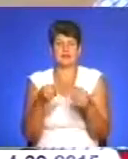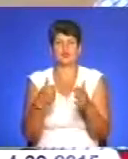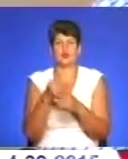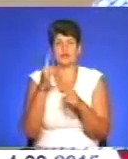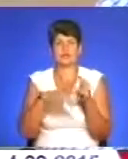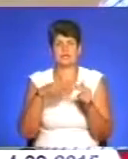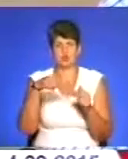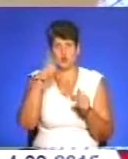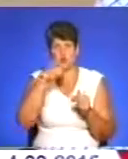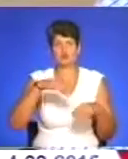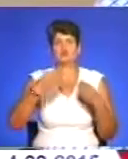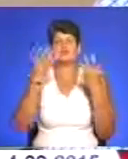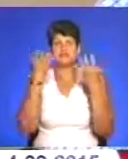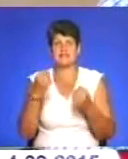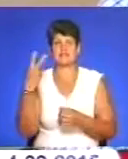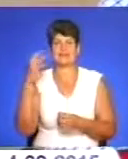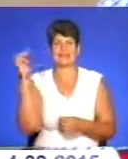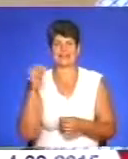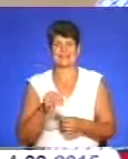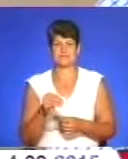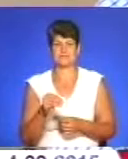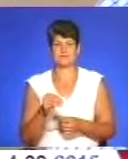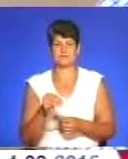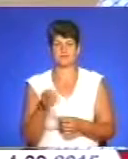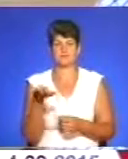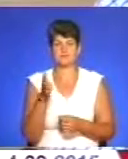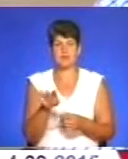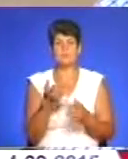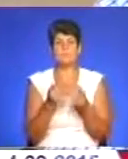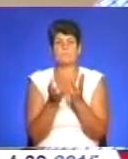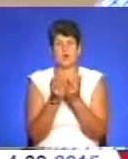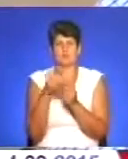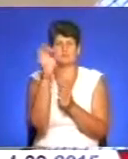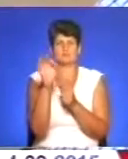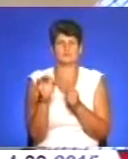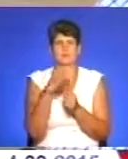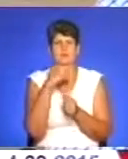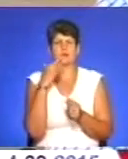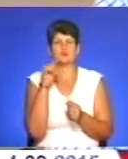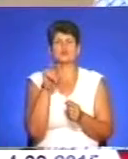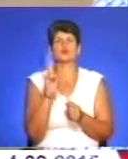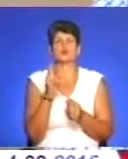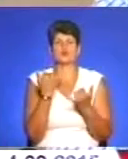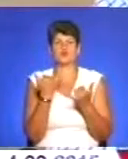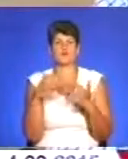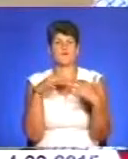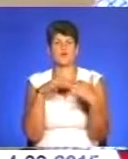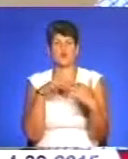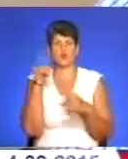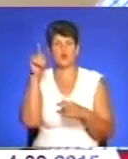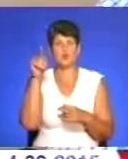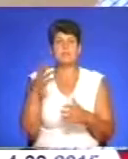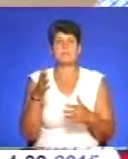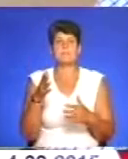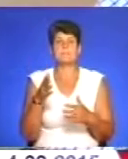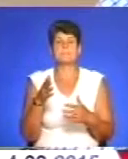додаткових 20 тисяч. Тобто, якщо порахувати відсотково, багато з тих, які сьогодні воюють або воювали,